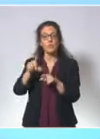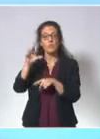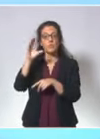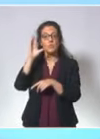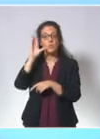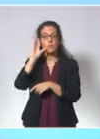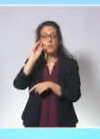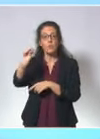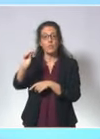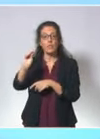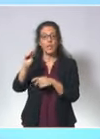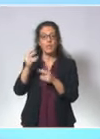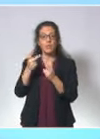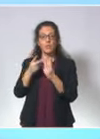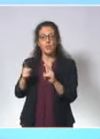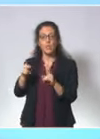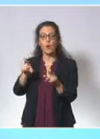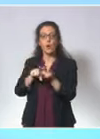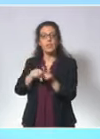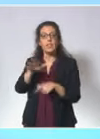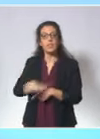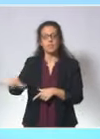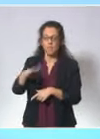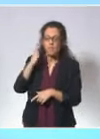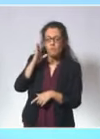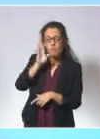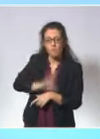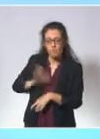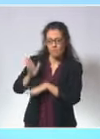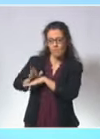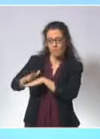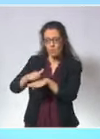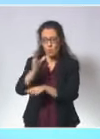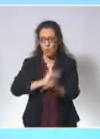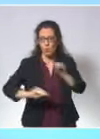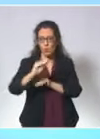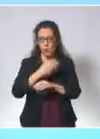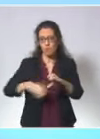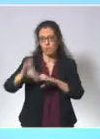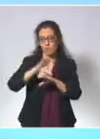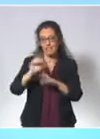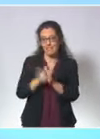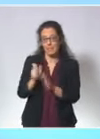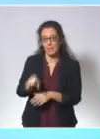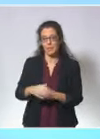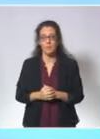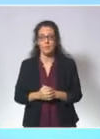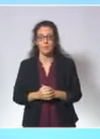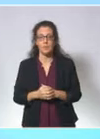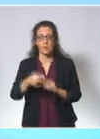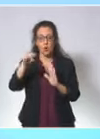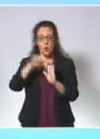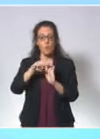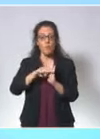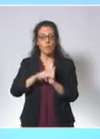ville de se mobiliser pour assurer la permanence des soins pendant cette période. Des mesures seront également déployées